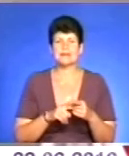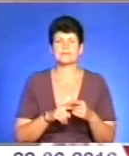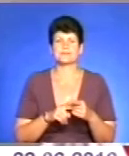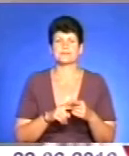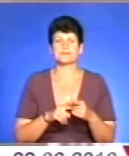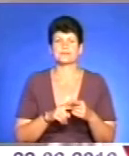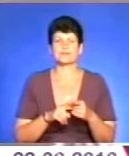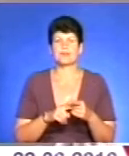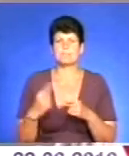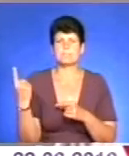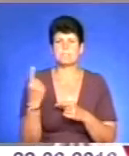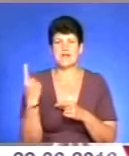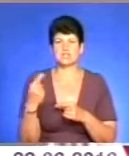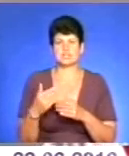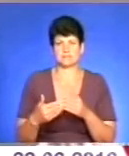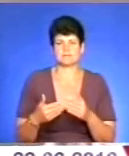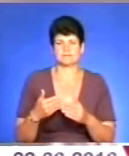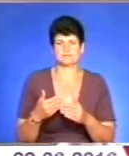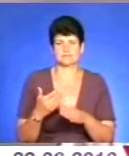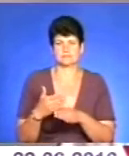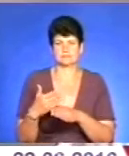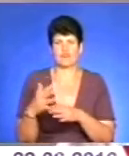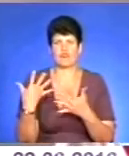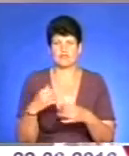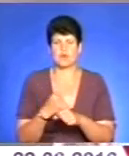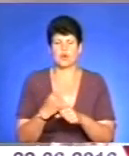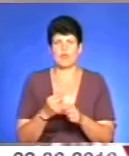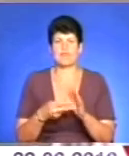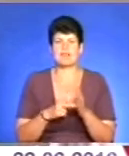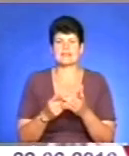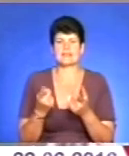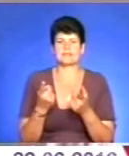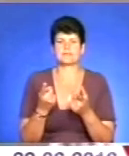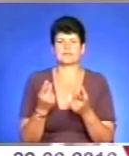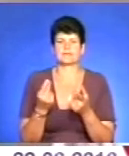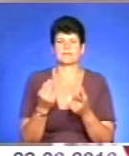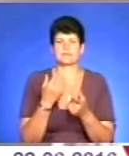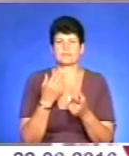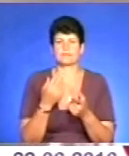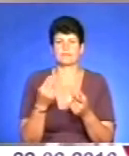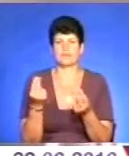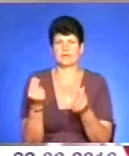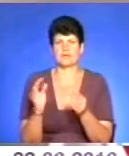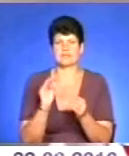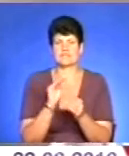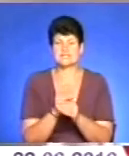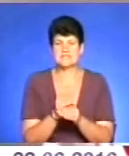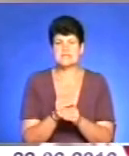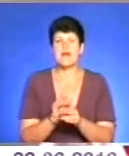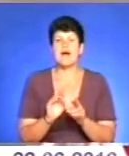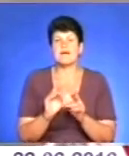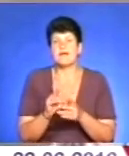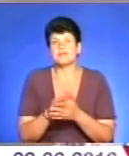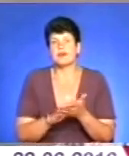кроки ми зробили в плані інвестицій і залучення іноземного інвестора. А як там